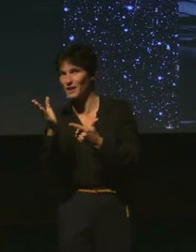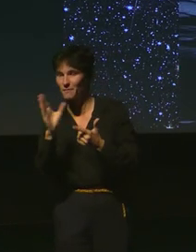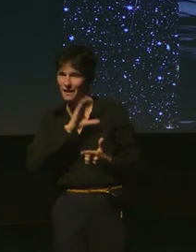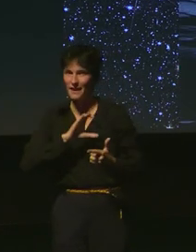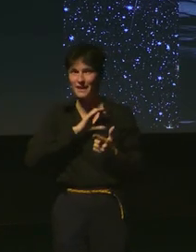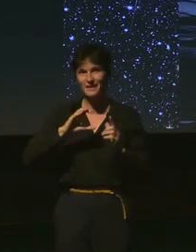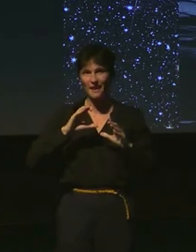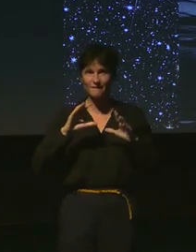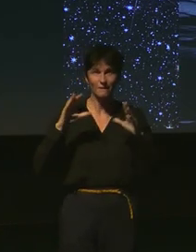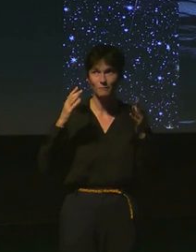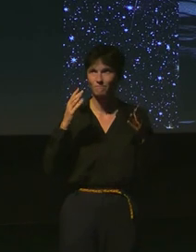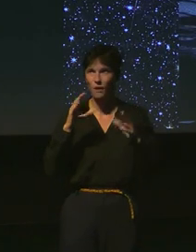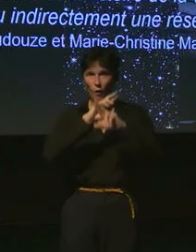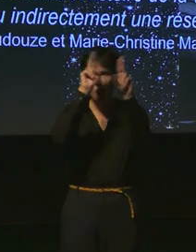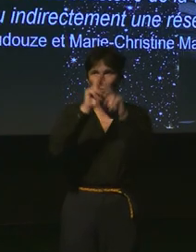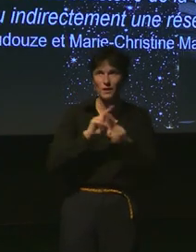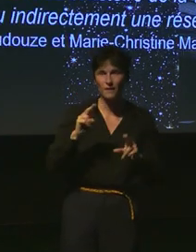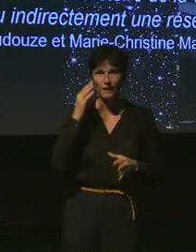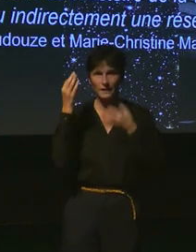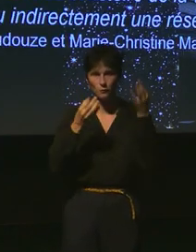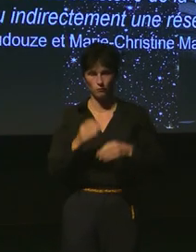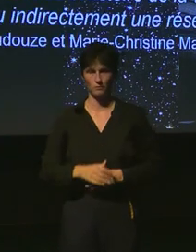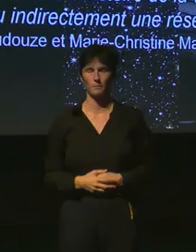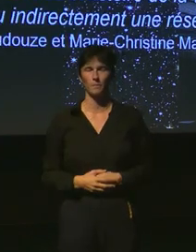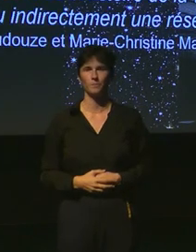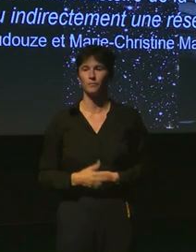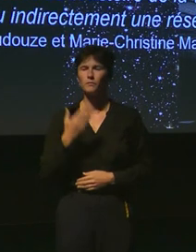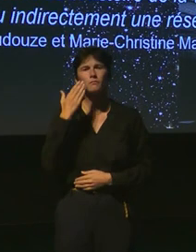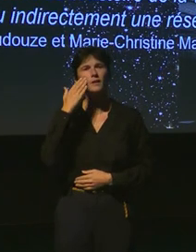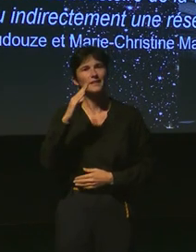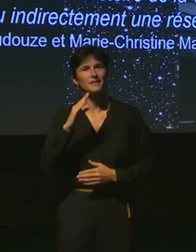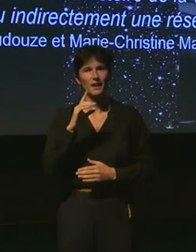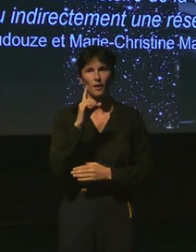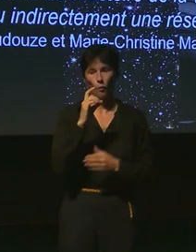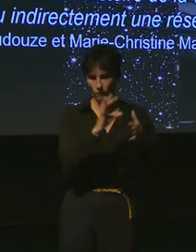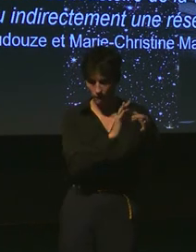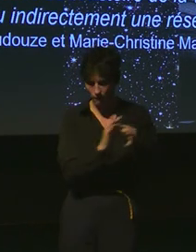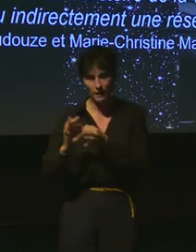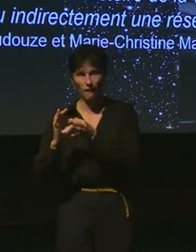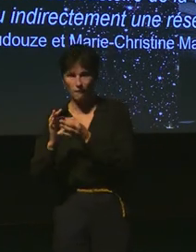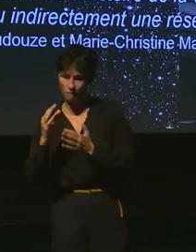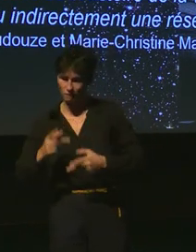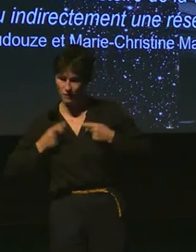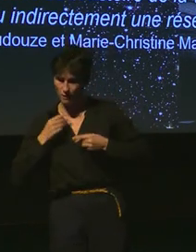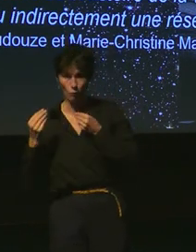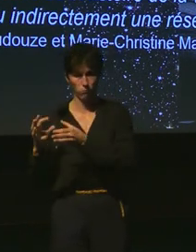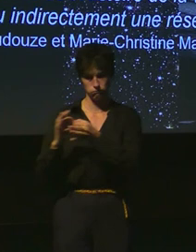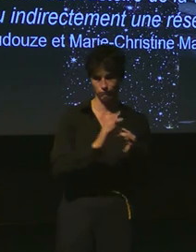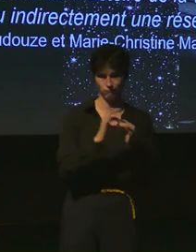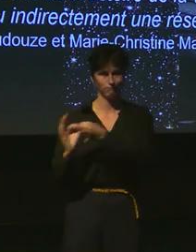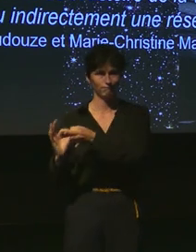Alors, on sait que l'eau est liée à la vie ou la vie est liée à l'eau et que